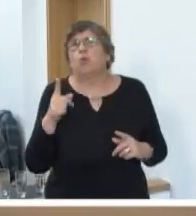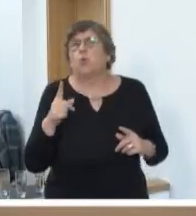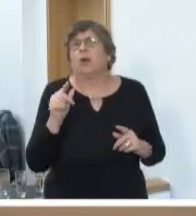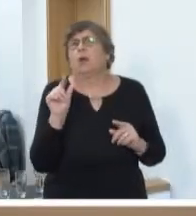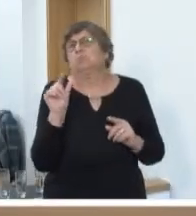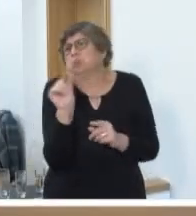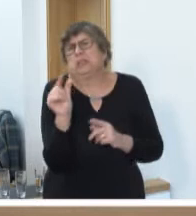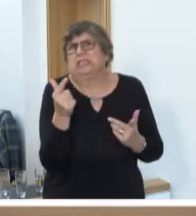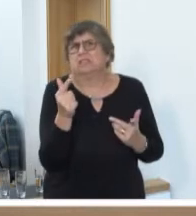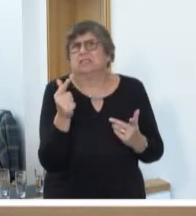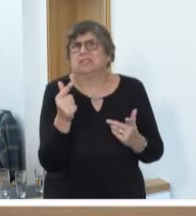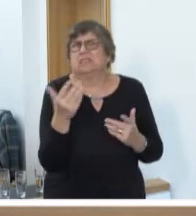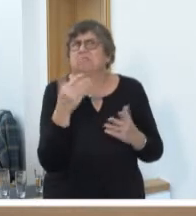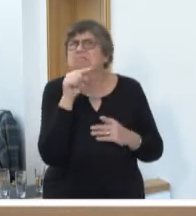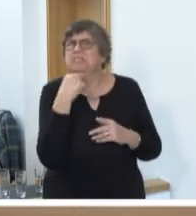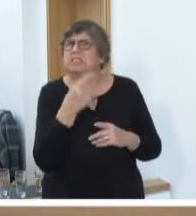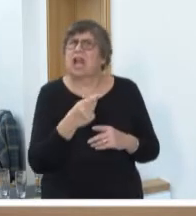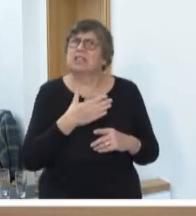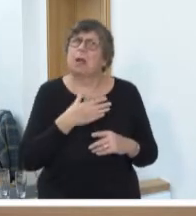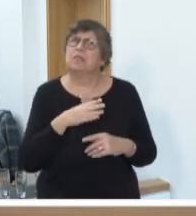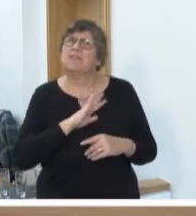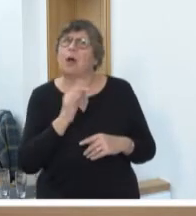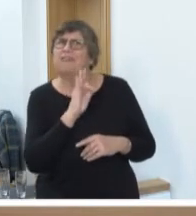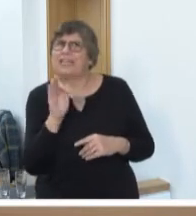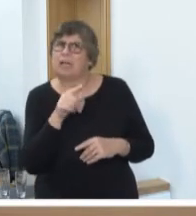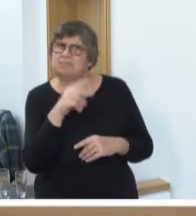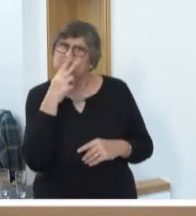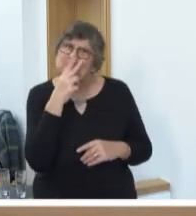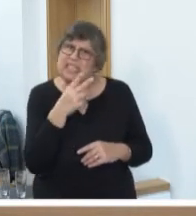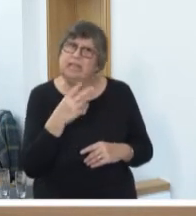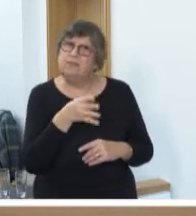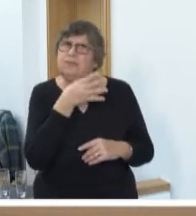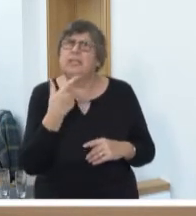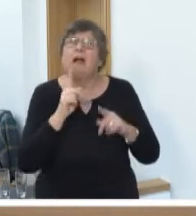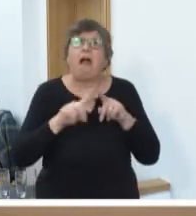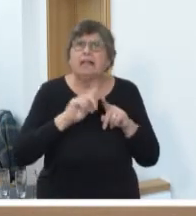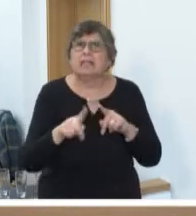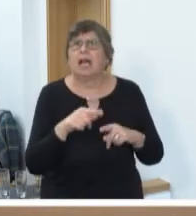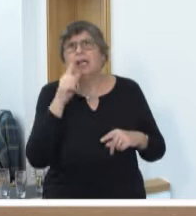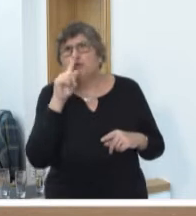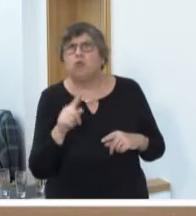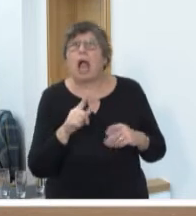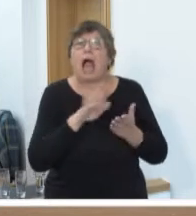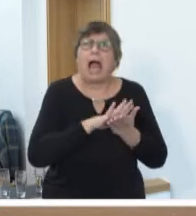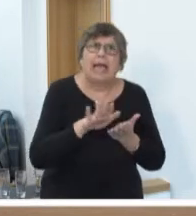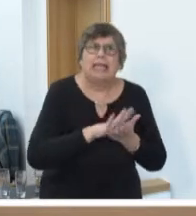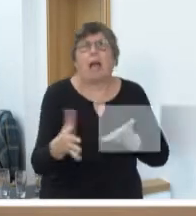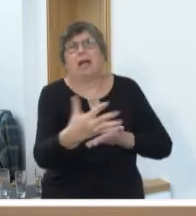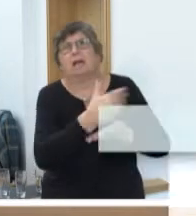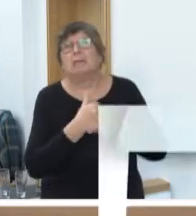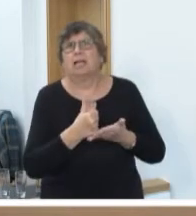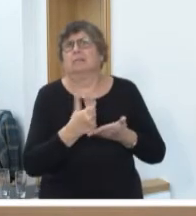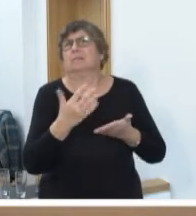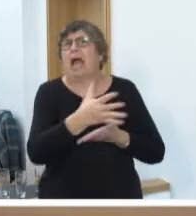Ganz kurz zu dem, was Sie gesagt haben, Frau Fretter. Sie sehen, wie viele anderen, immer nur die Ein- und Ausgaben der staatlichen